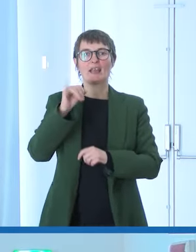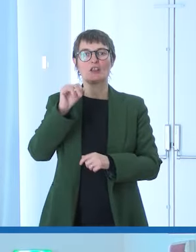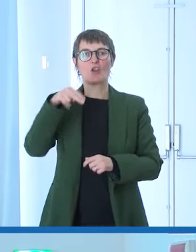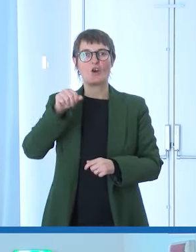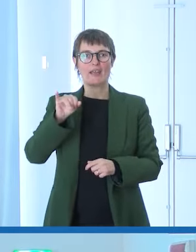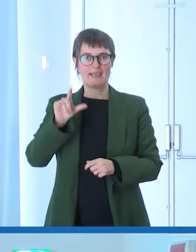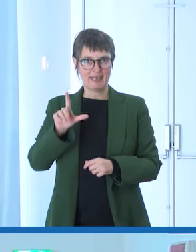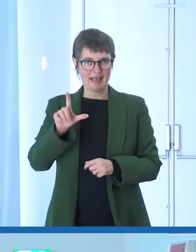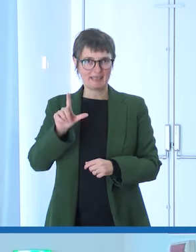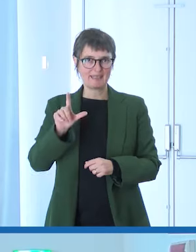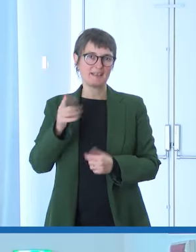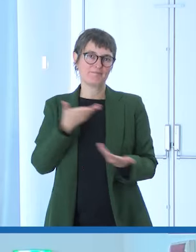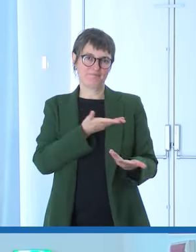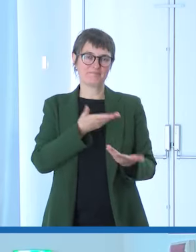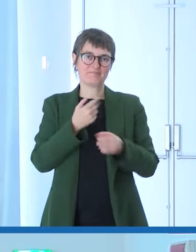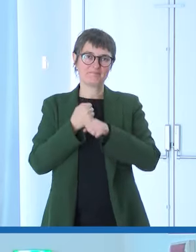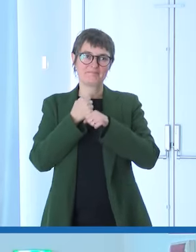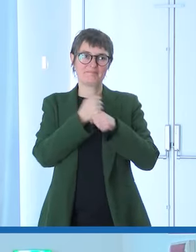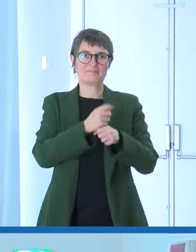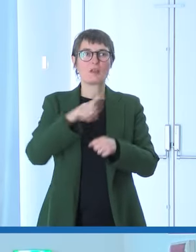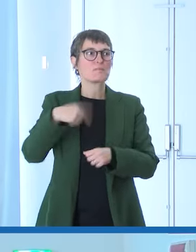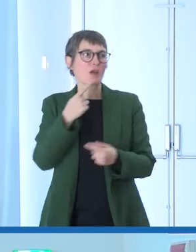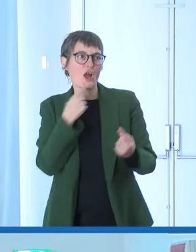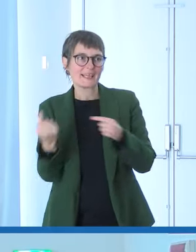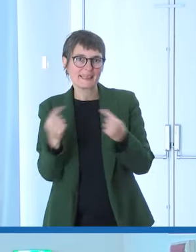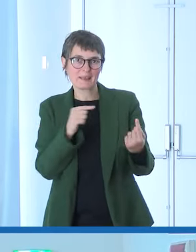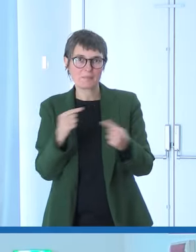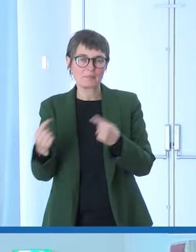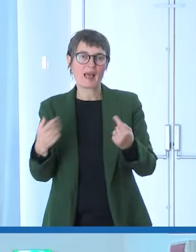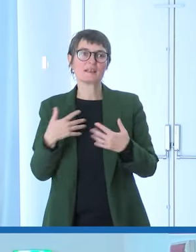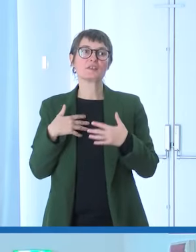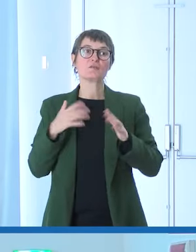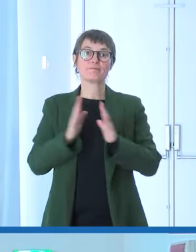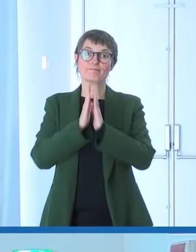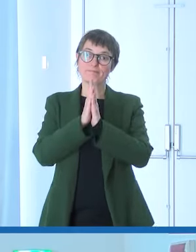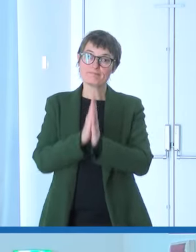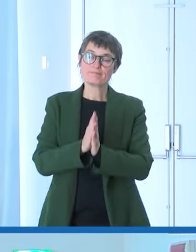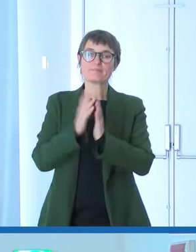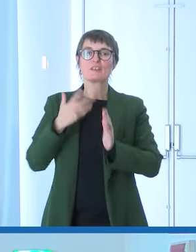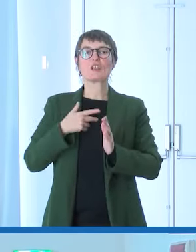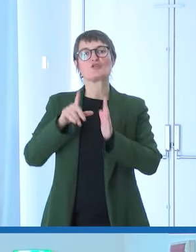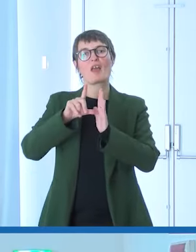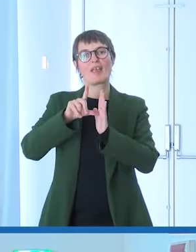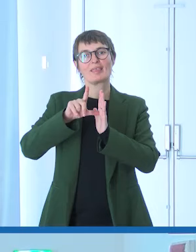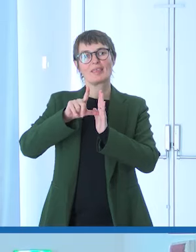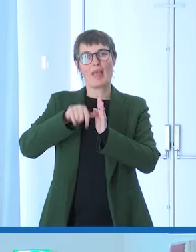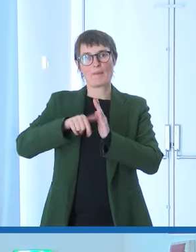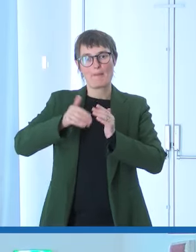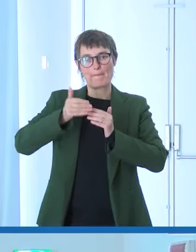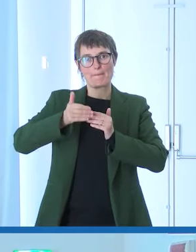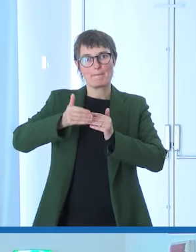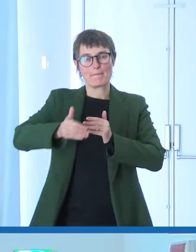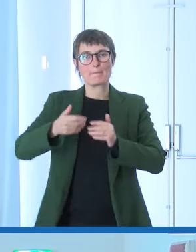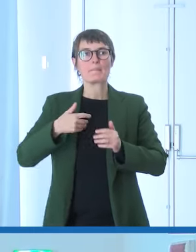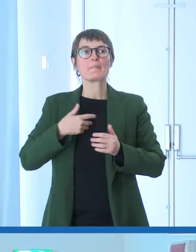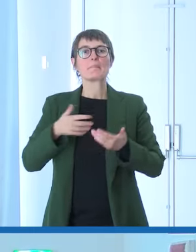nostro dibattito. Mi raccomando siccome ci sono dei tempi da rispettare saremo sui 10,